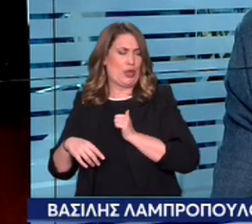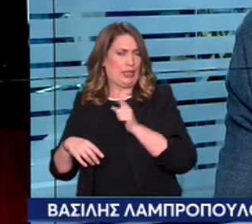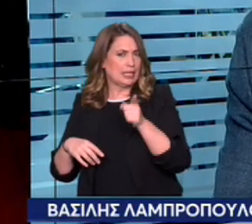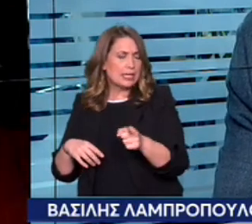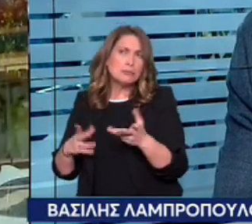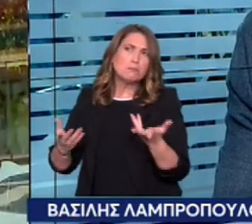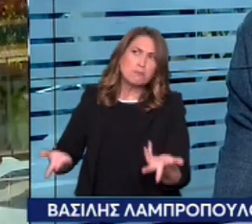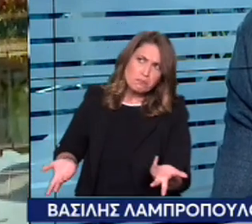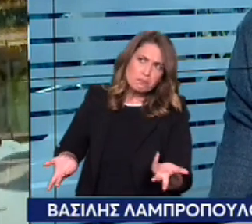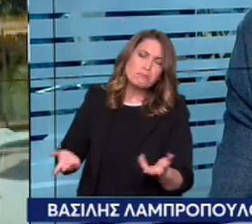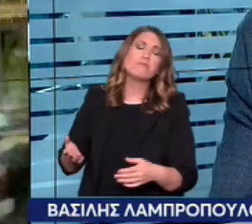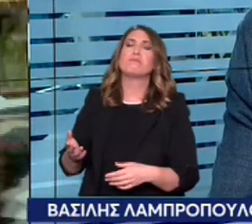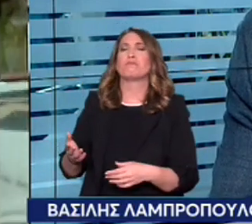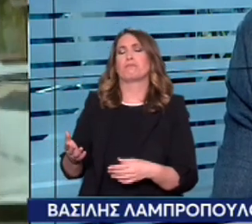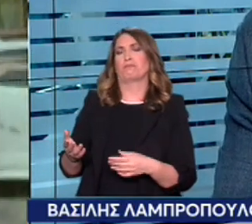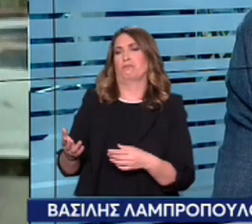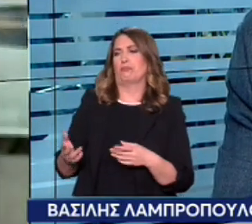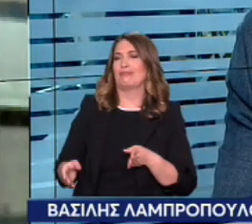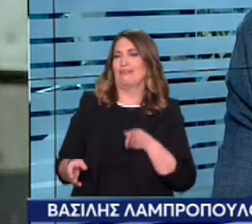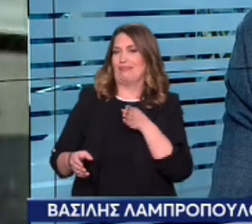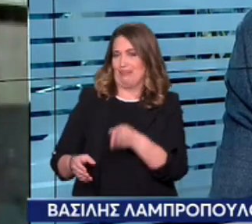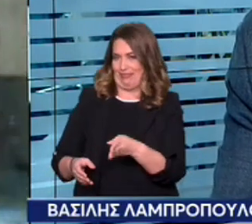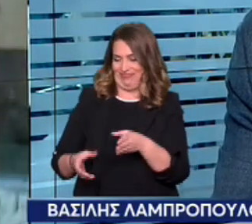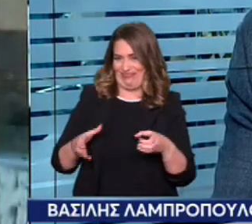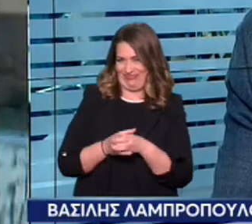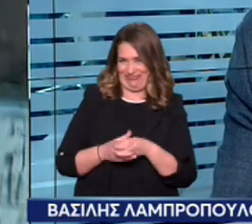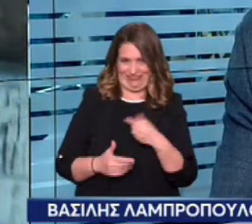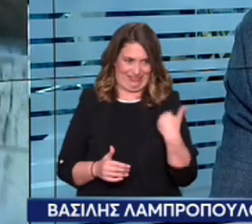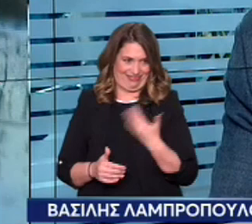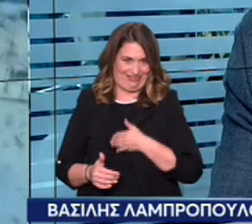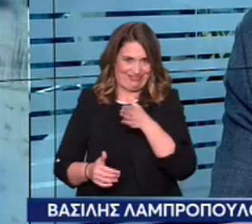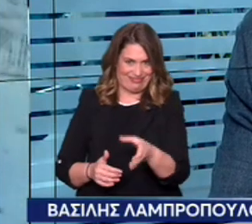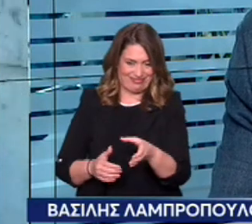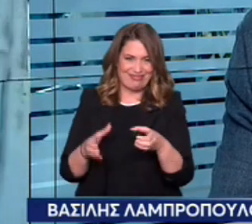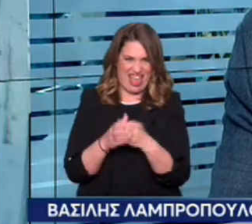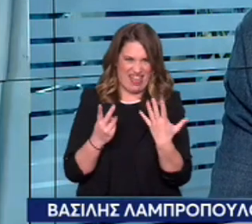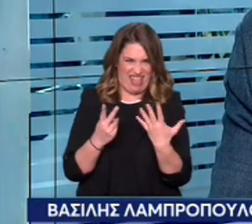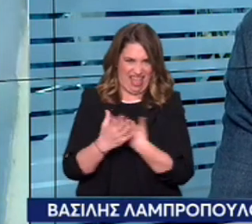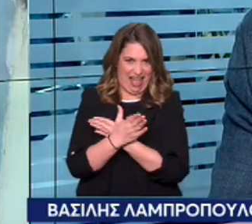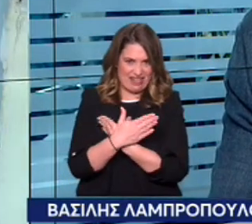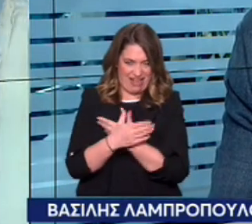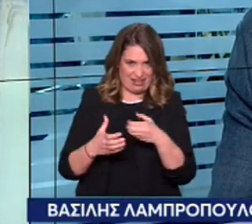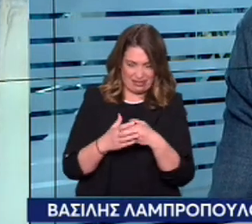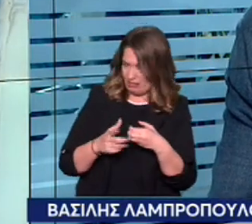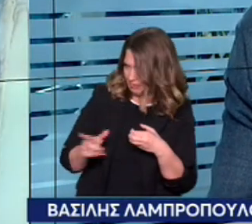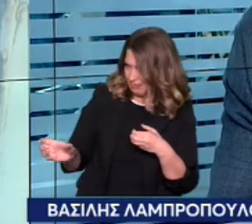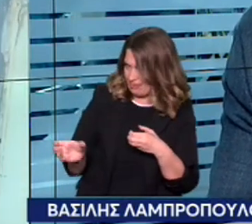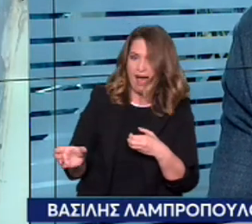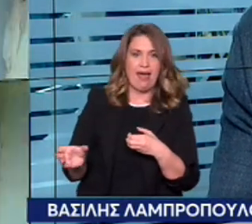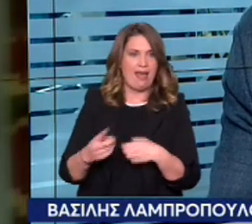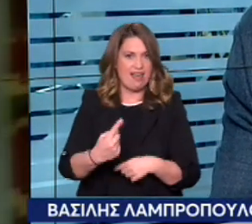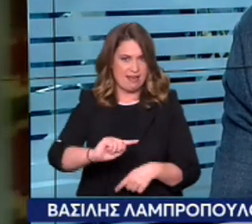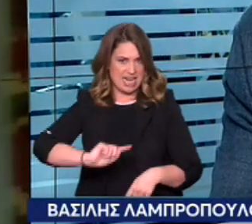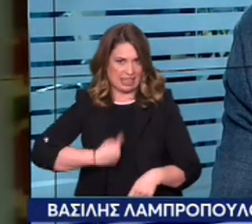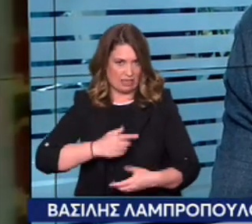θεωρήσαν ότι η παρουσία των Δε δεν είναι τυχαία και ότι πρόκειται για παγίδα και επαναλαμβάνω σύμφωνα με αυτή την εκδοχή που έχει αναφερθεί τις τελευταίες ώρες στην ελληνική